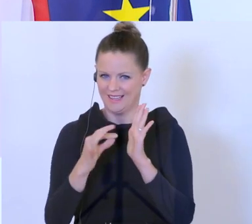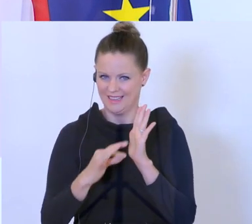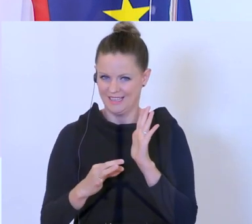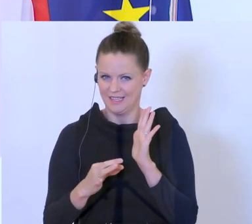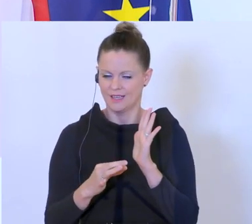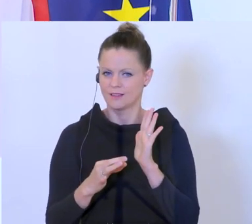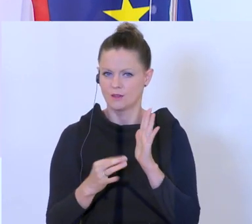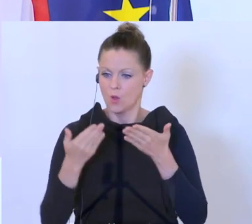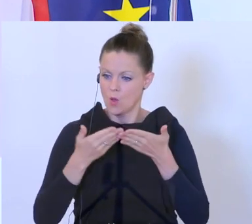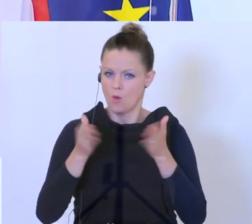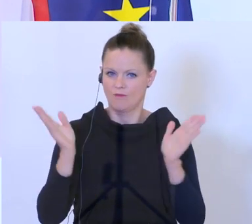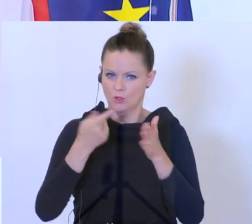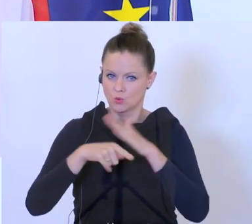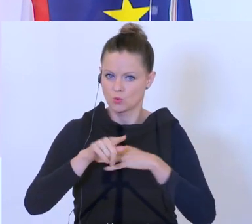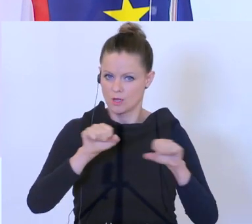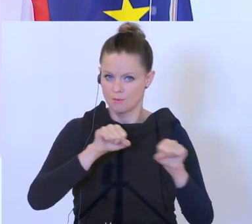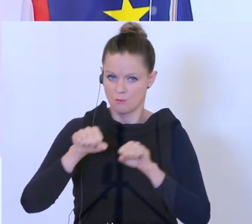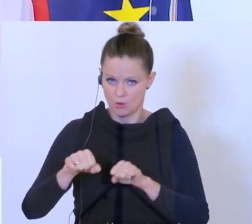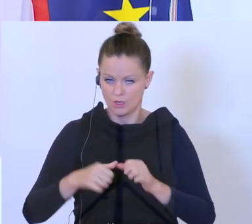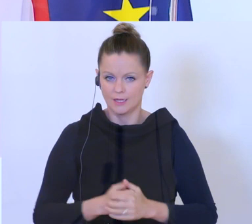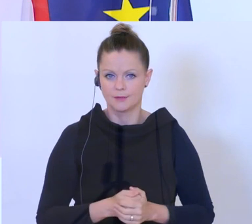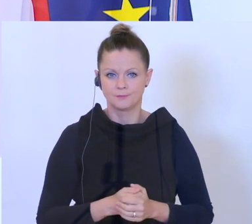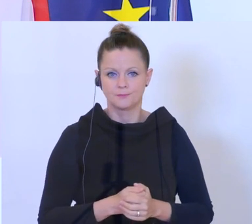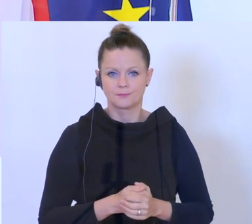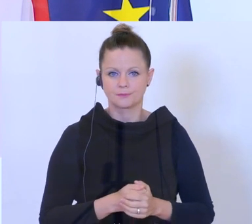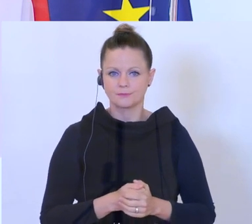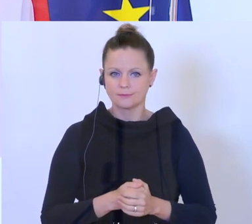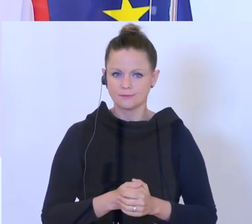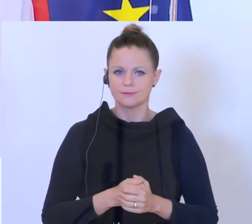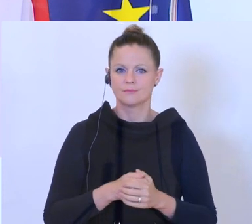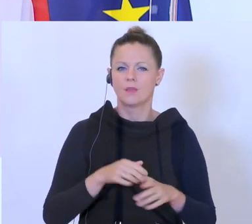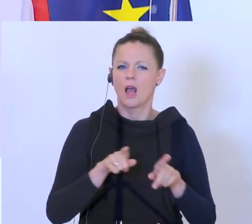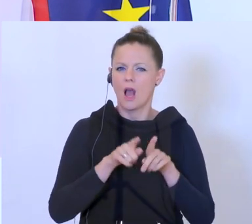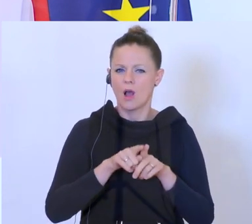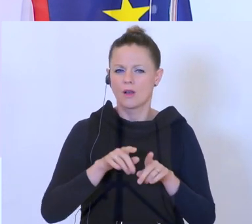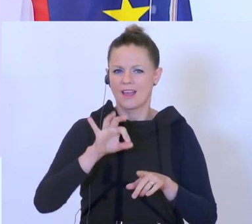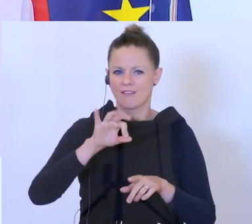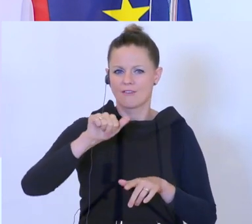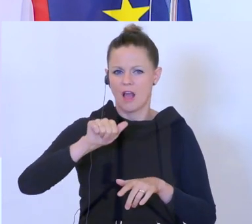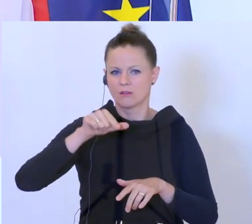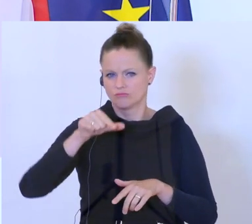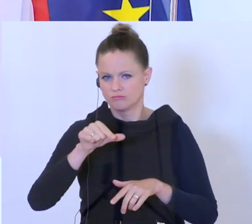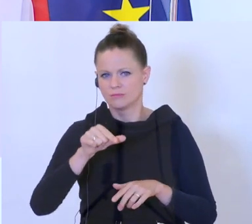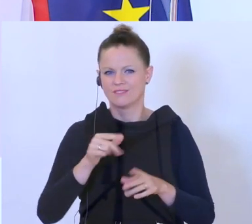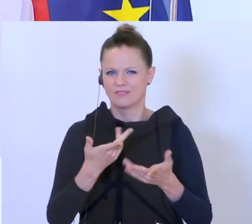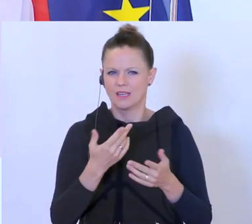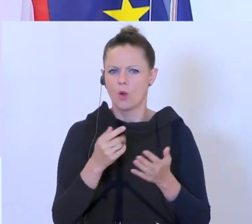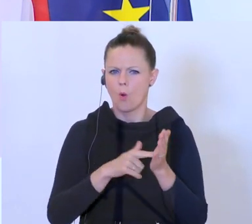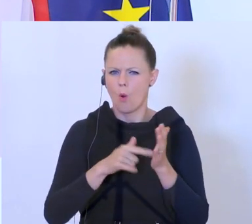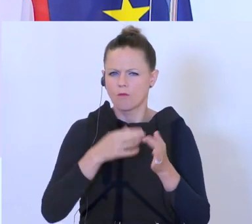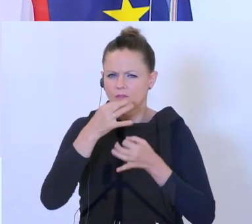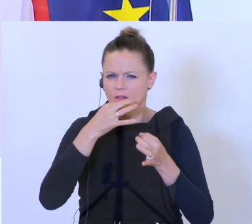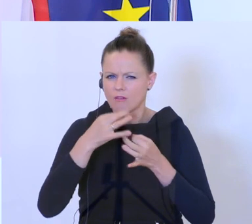auch öffentlich zugänglich sein mit den FAQs dazu. Wir haben bereits am Wochenende die